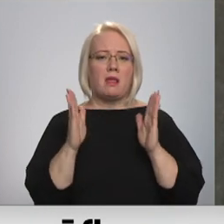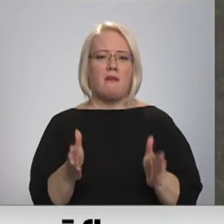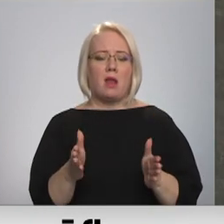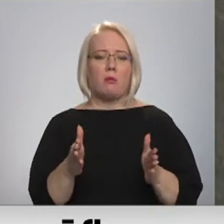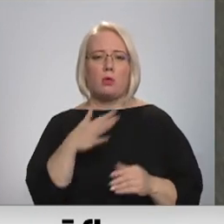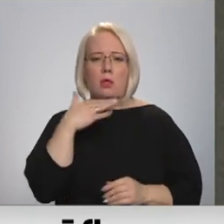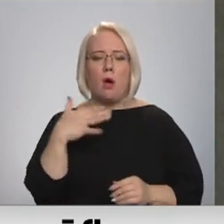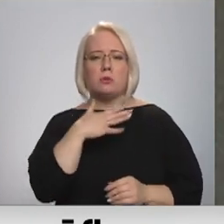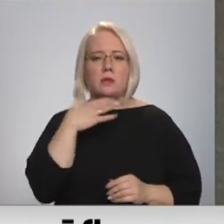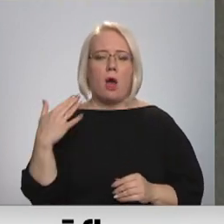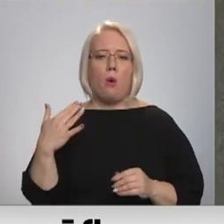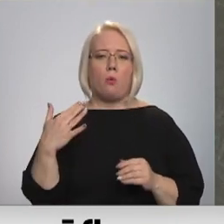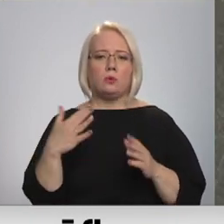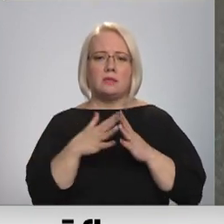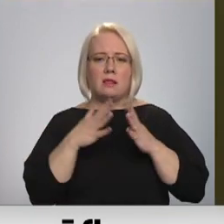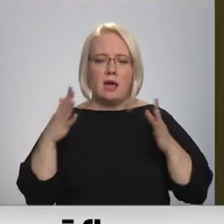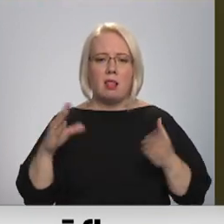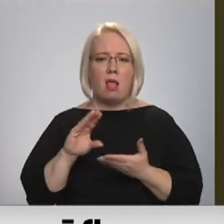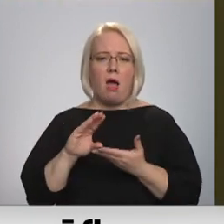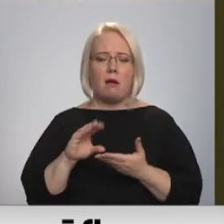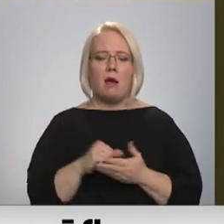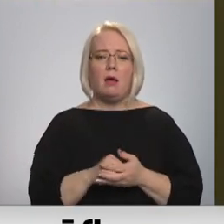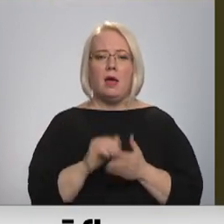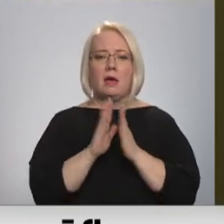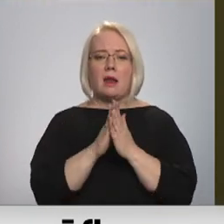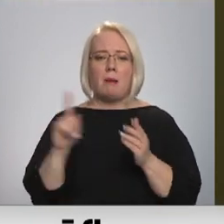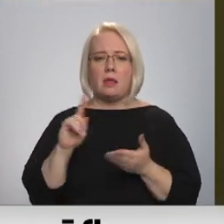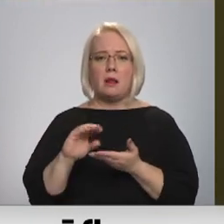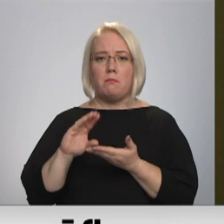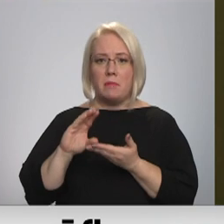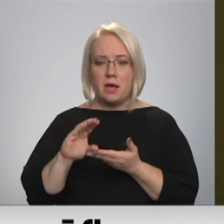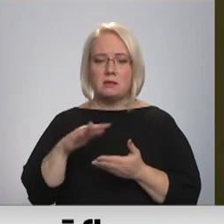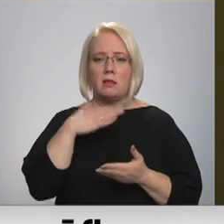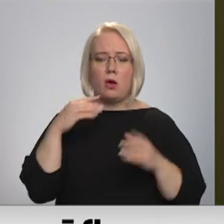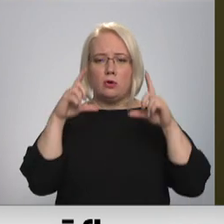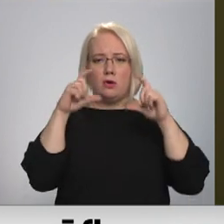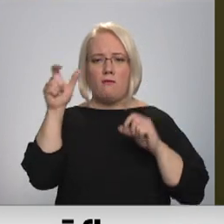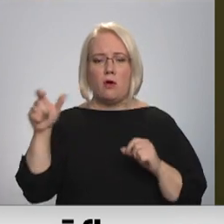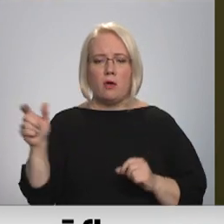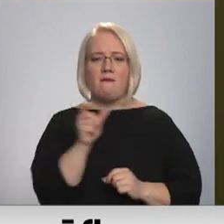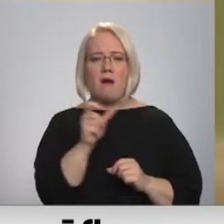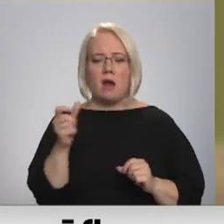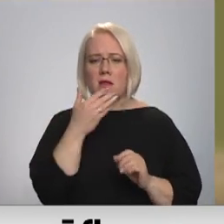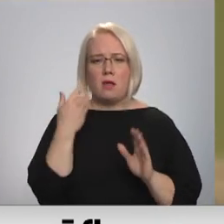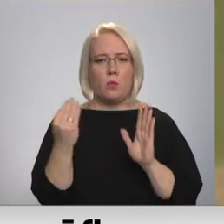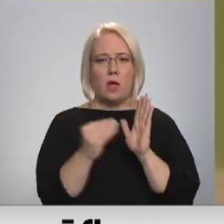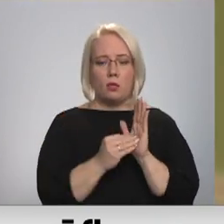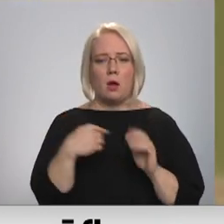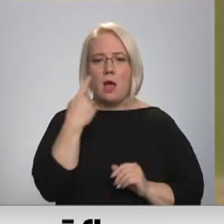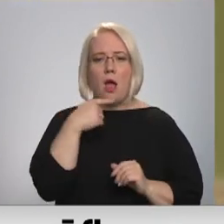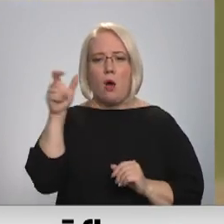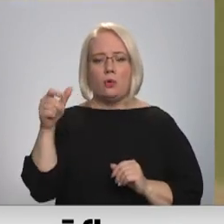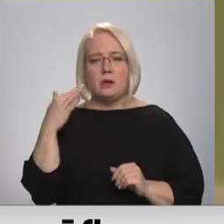daudz lielāka un daudz apjomīgāka. Lērī grāmata ir apjomīga, daudzu fotogrāfu vārģi tajā nav iekļauti. Autori cer, ka